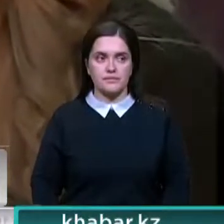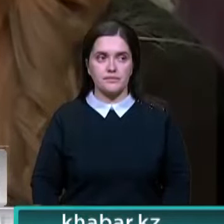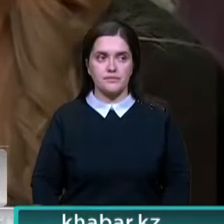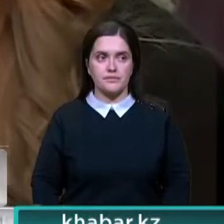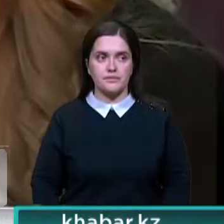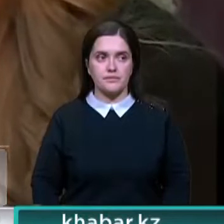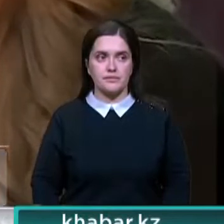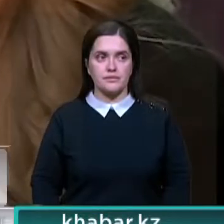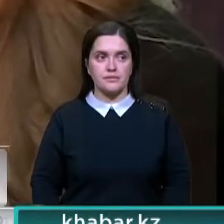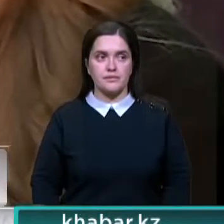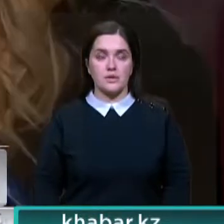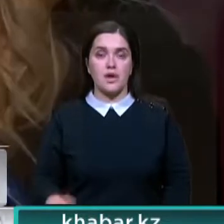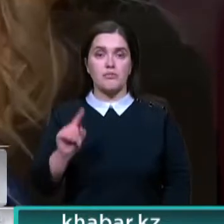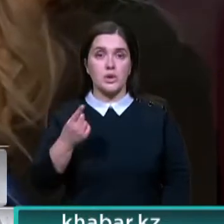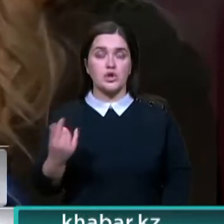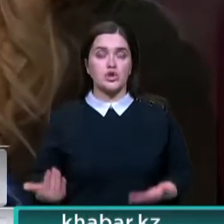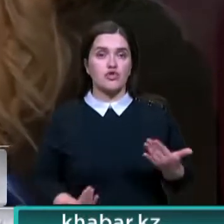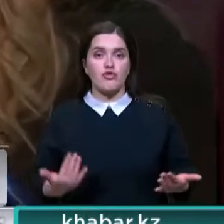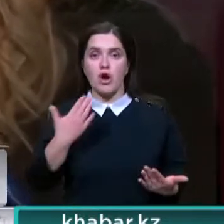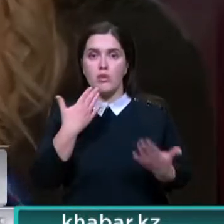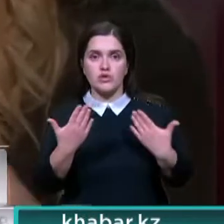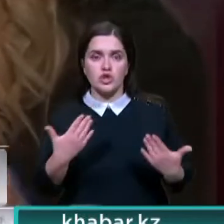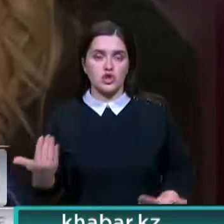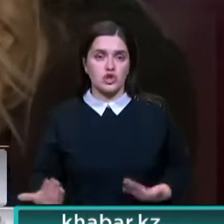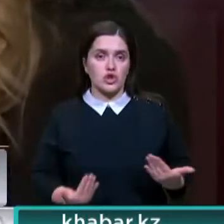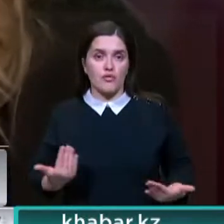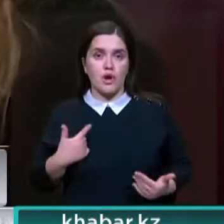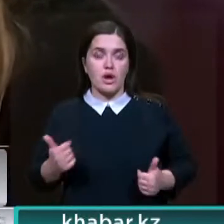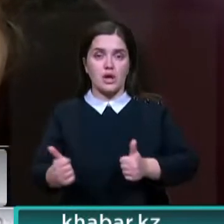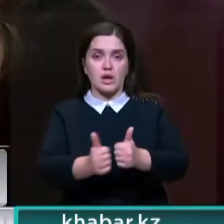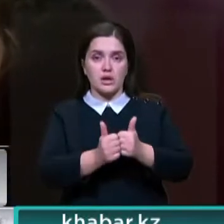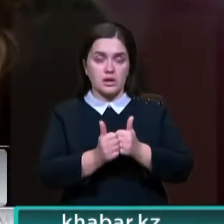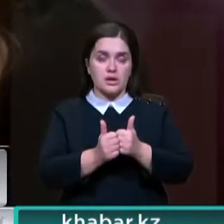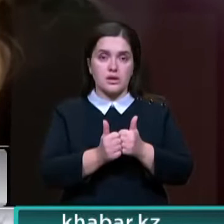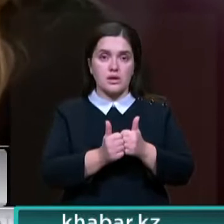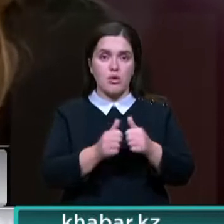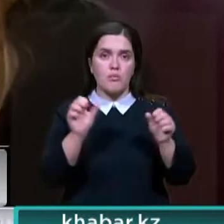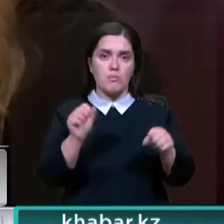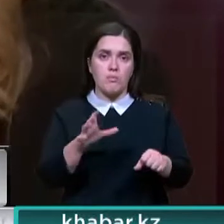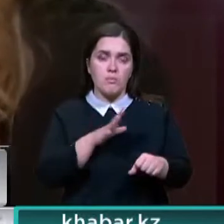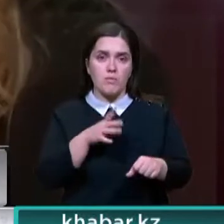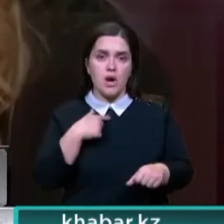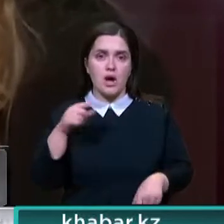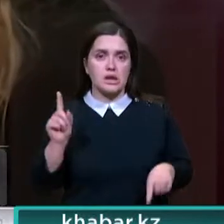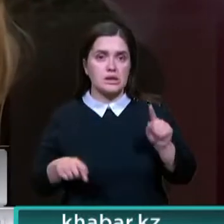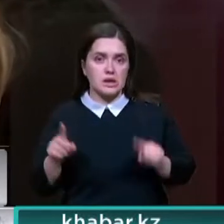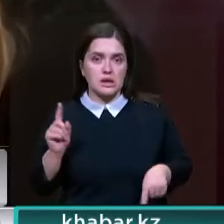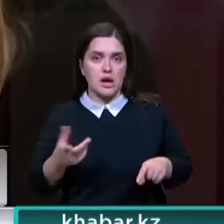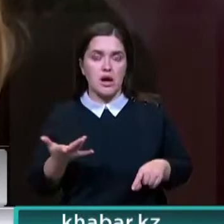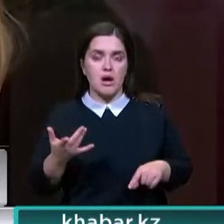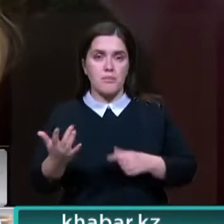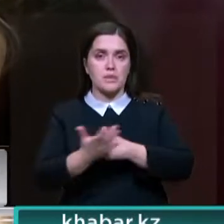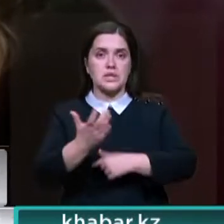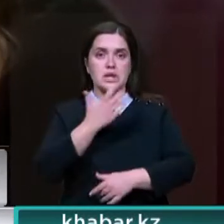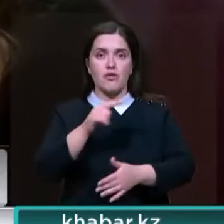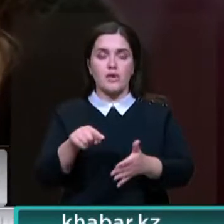это, конечно, живое общение. Это живой контакт, то есть с аудиторией, которая нас слушает. Возможно, нам иногда даже присылают вопросы. У